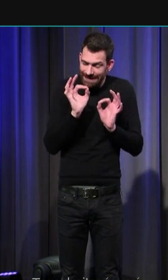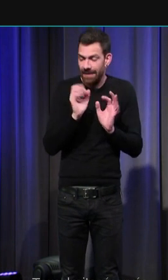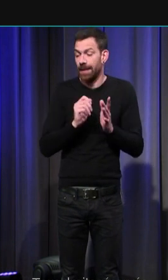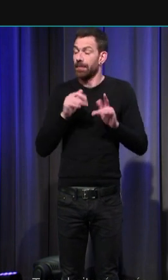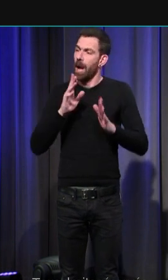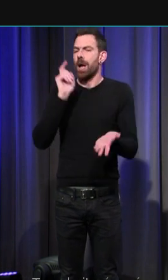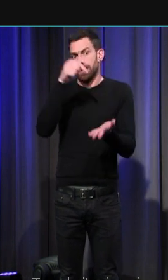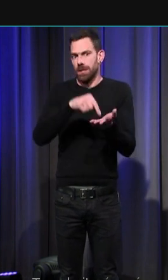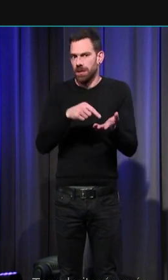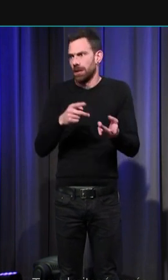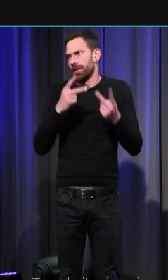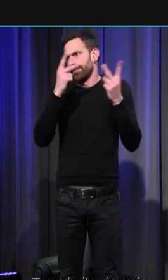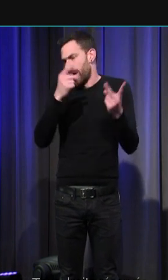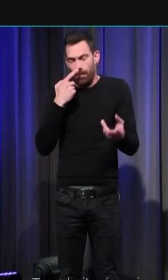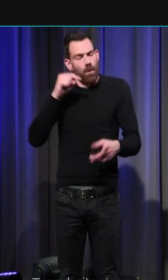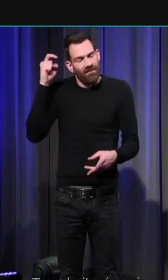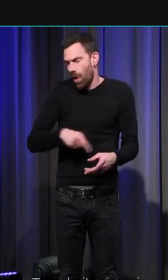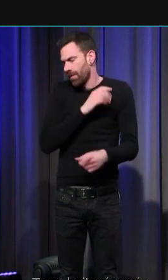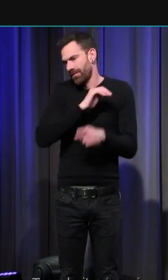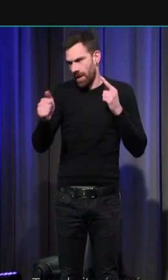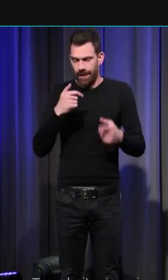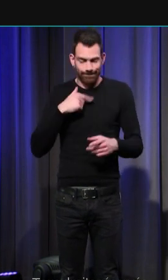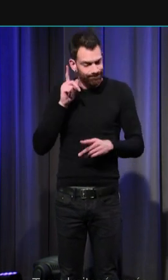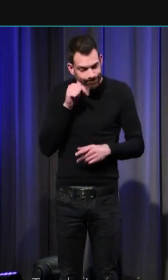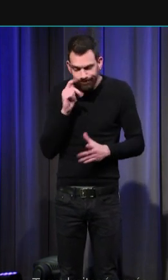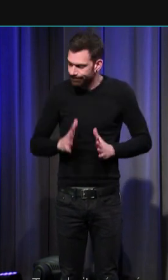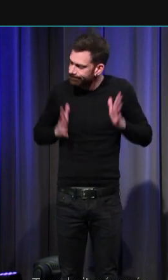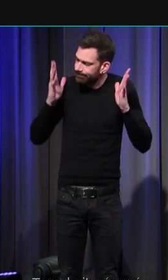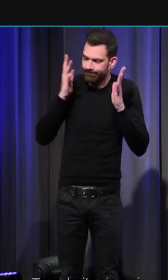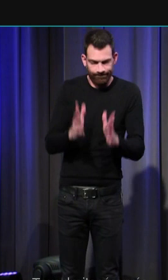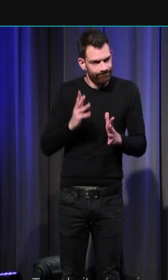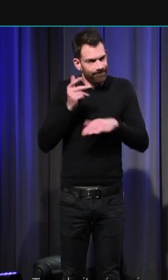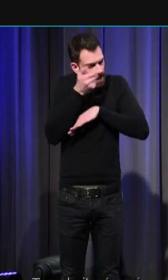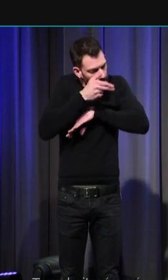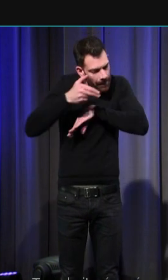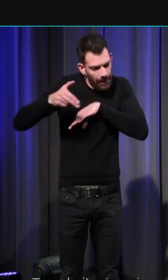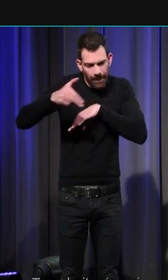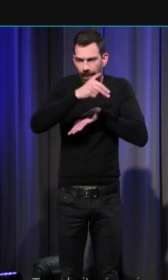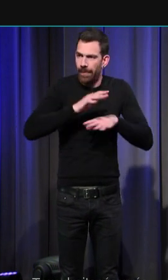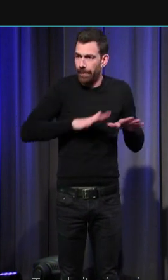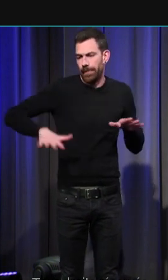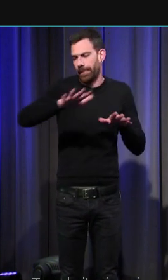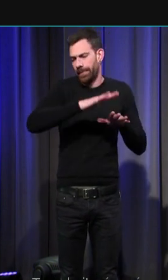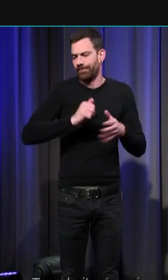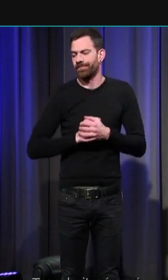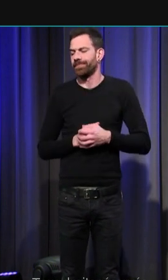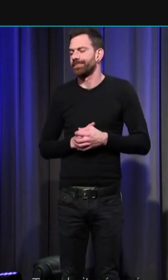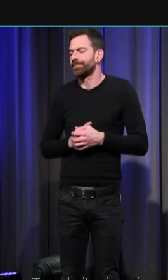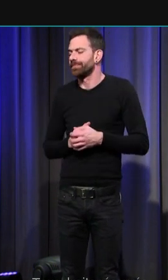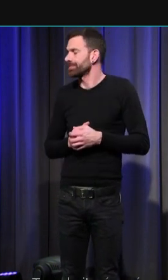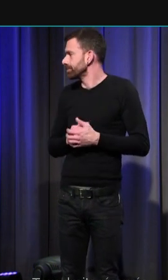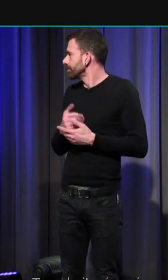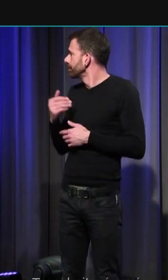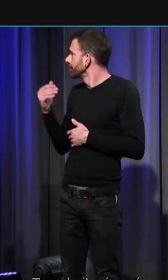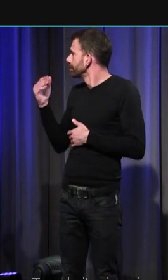site le méritait donc on a mis les moyens nécessaires pour pouvoir fouiller ce cimetière particulier alors vous